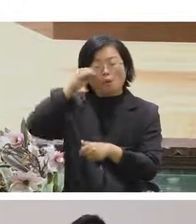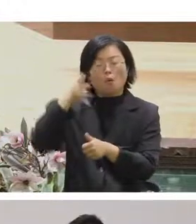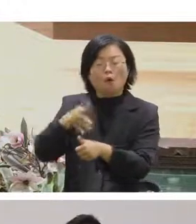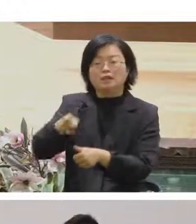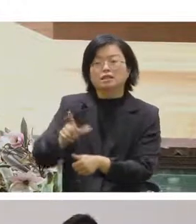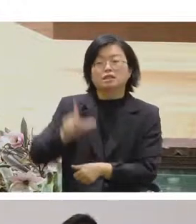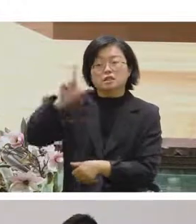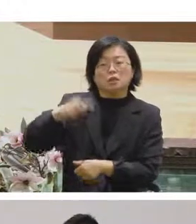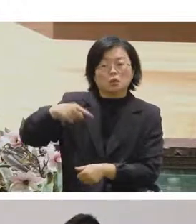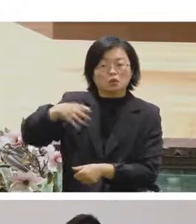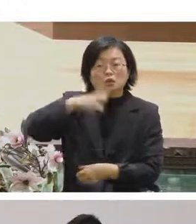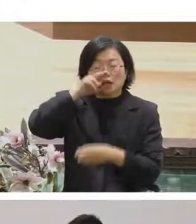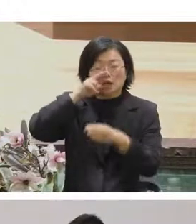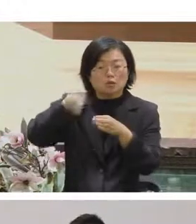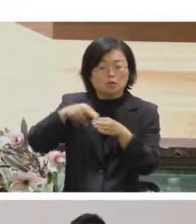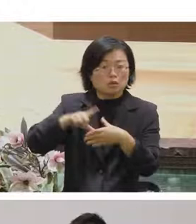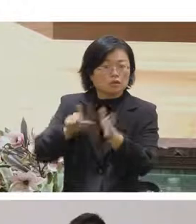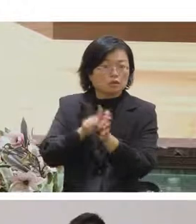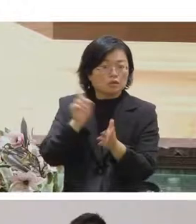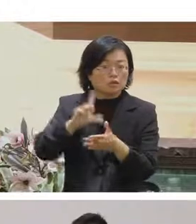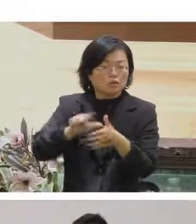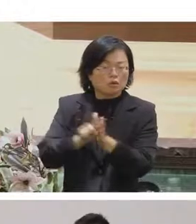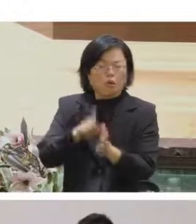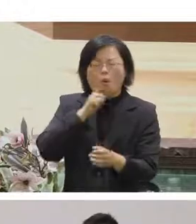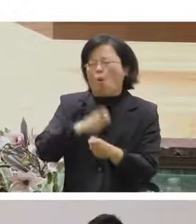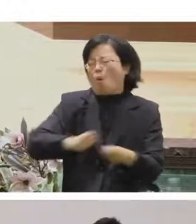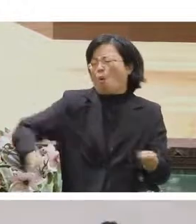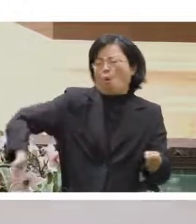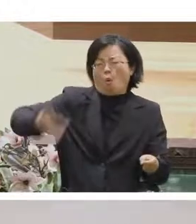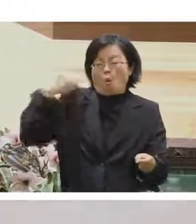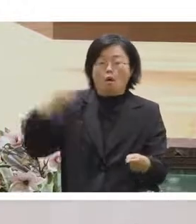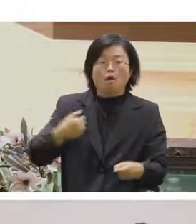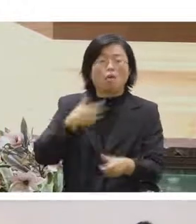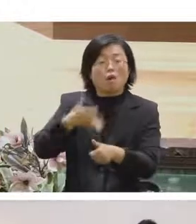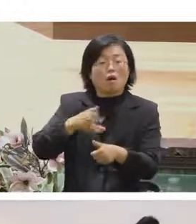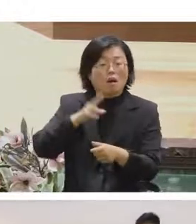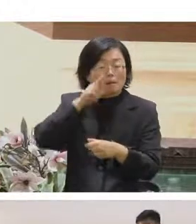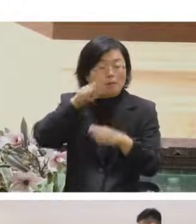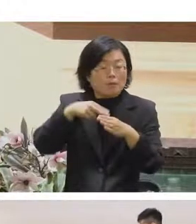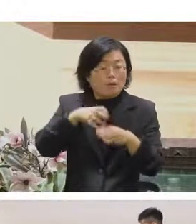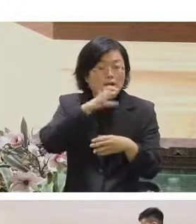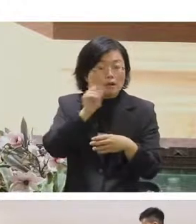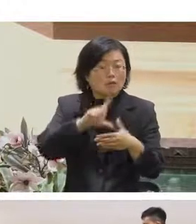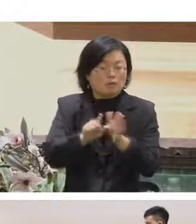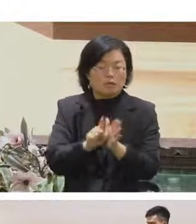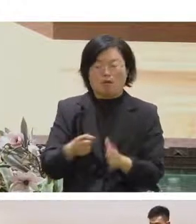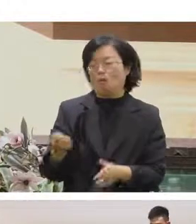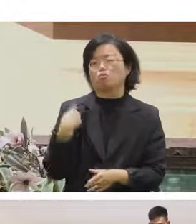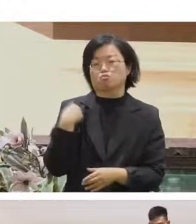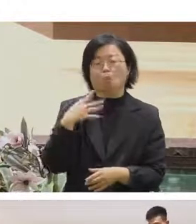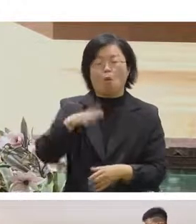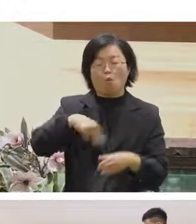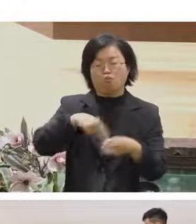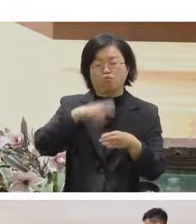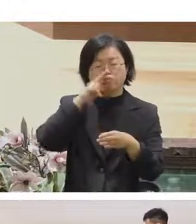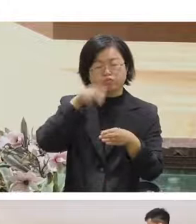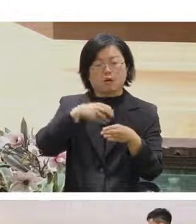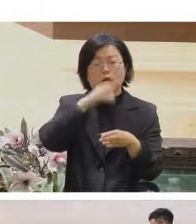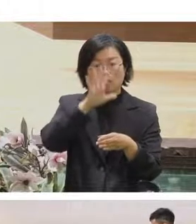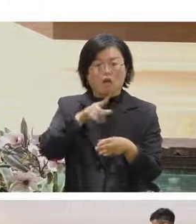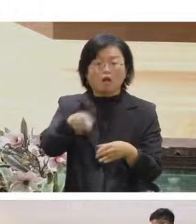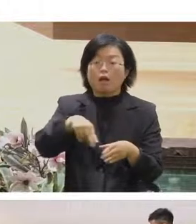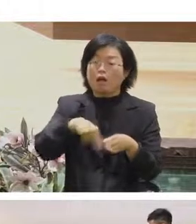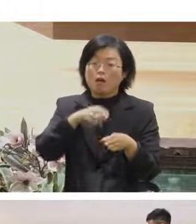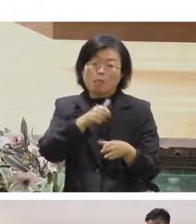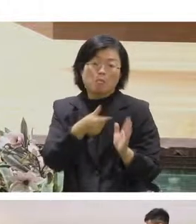時候超久很久沒有去星巴克OK那你上一次喝咖啡是什麼時候昨天昨天OK是什麼樣的